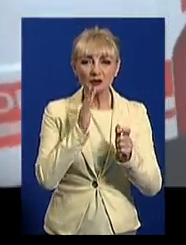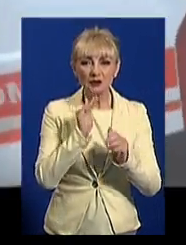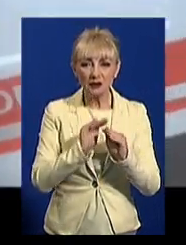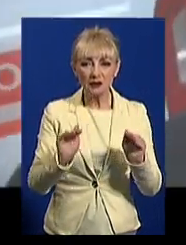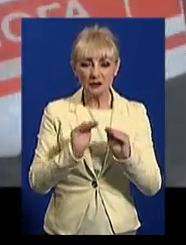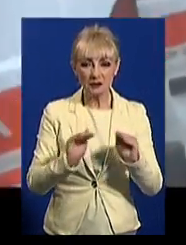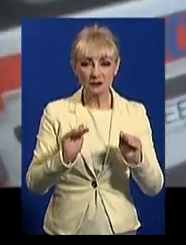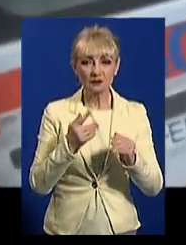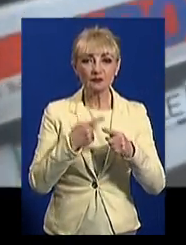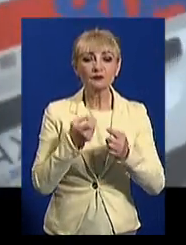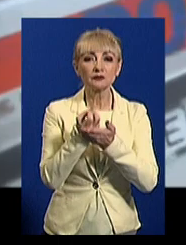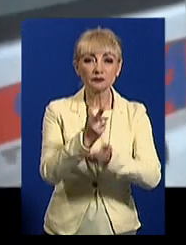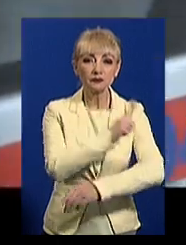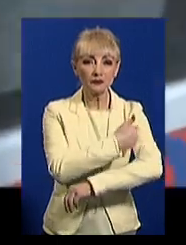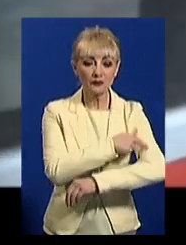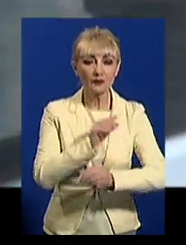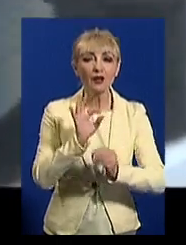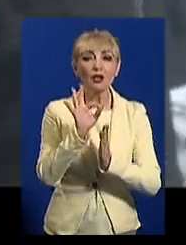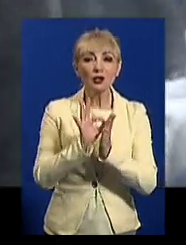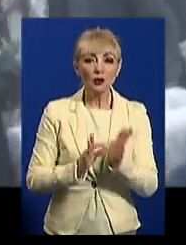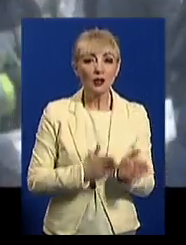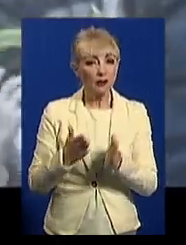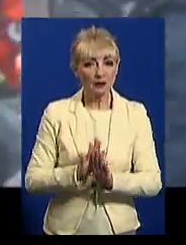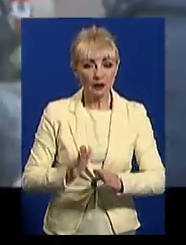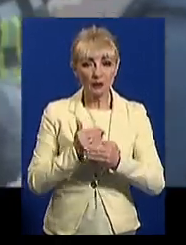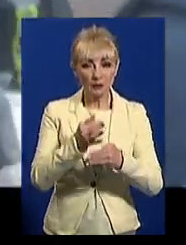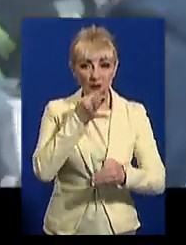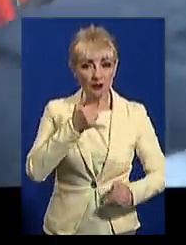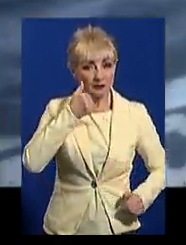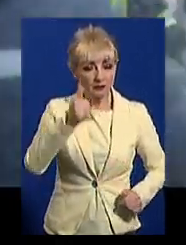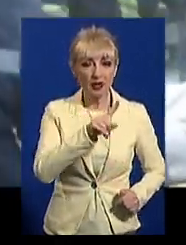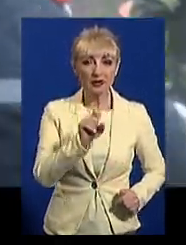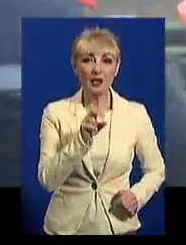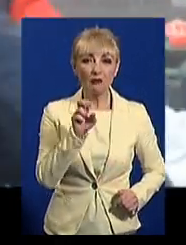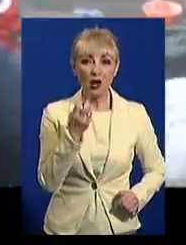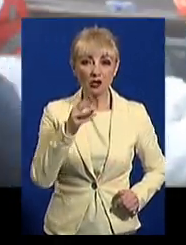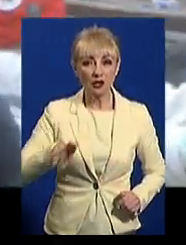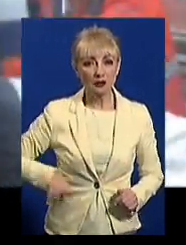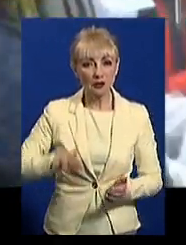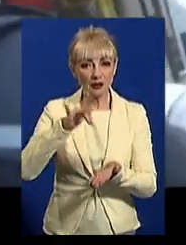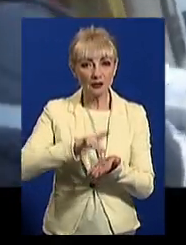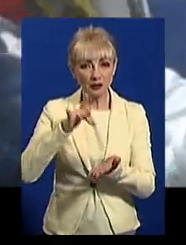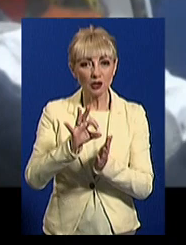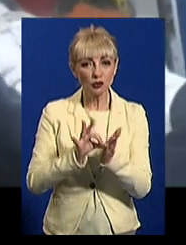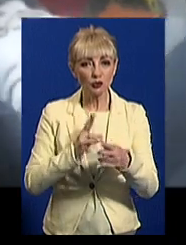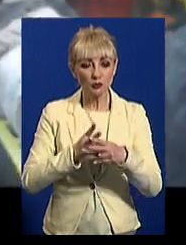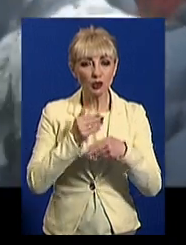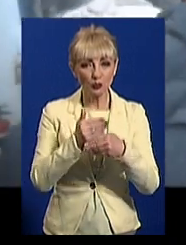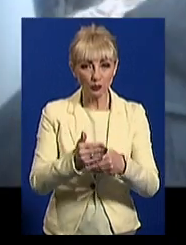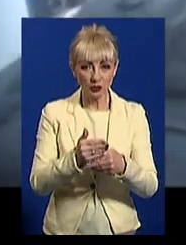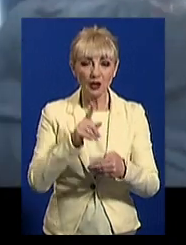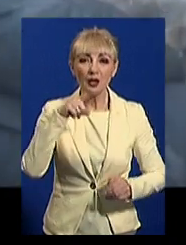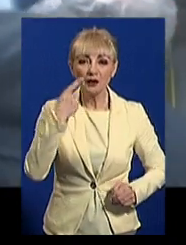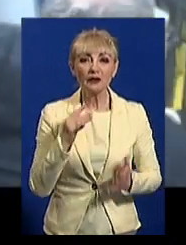Травмованого у шпиталу до лікарні невідкладної допомоги, розповів телефоном Віктор Забашта. Він директор Центру екстреної медичної допомоги.